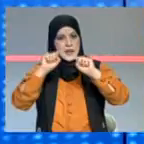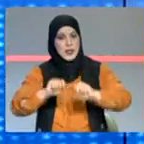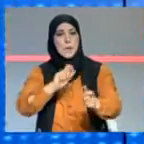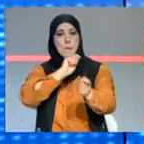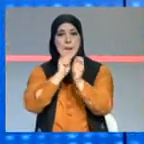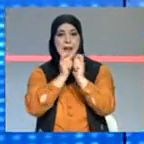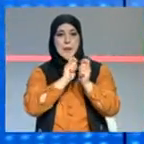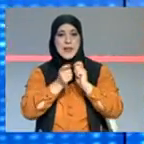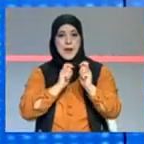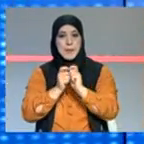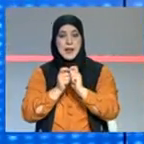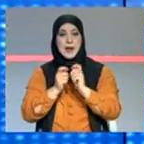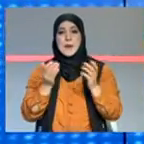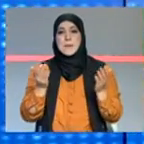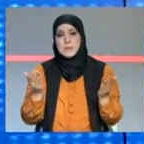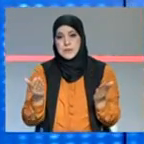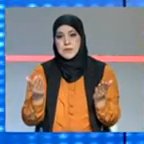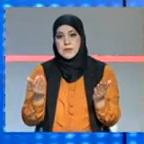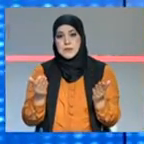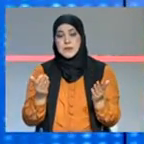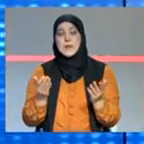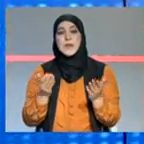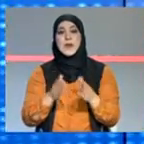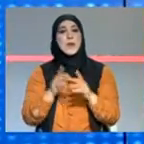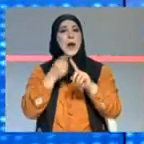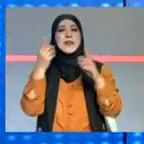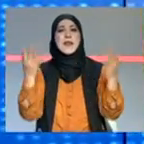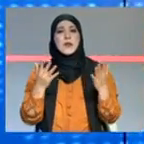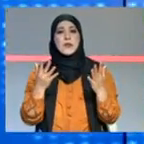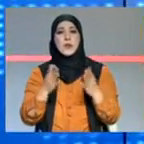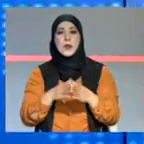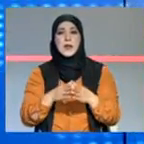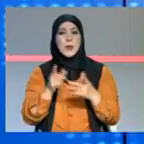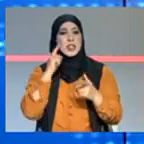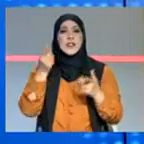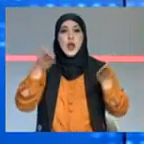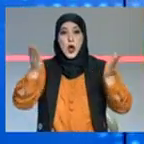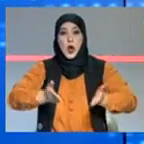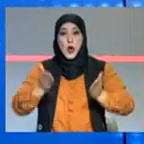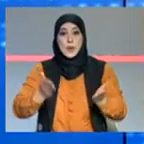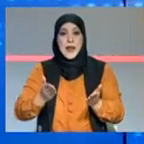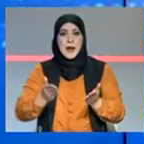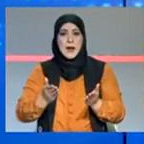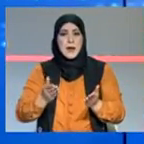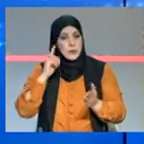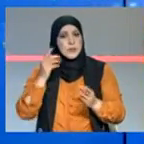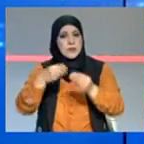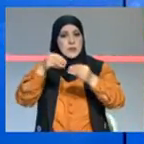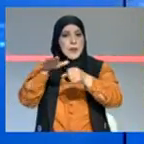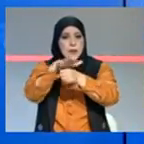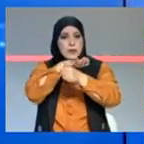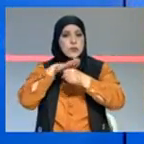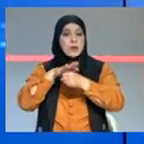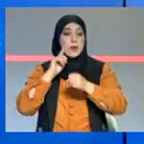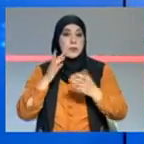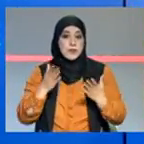معناها تسير معناها حالات تتكاثر وخاصة نخاف ونحن على الضغط في المستشفيات لذلك على هذا الإجراءات هم